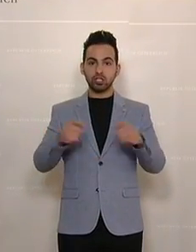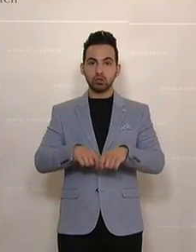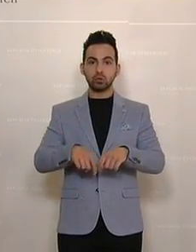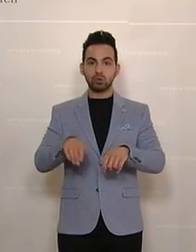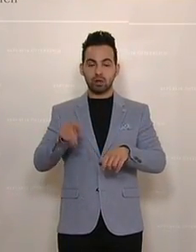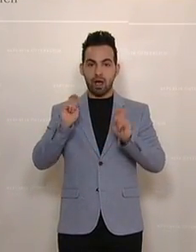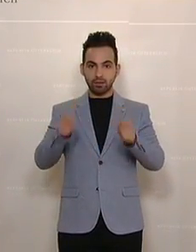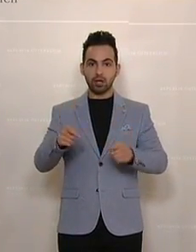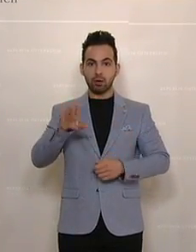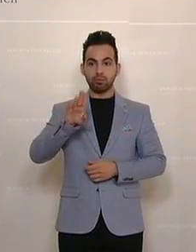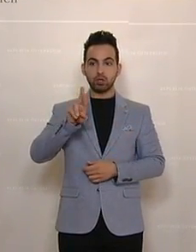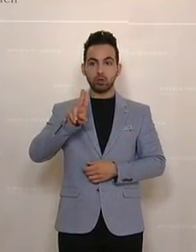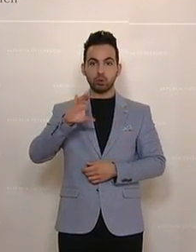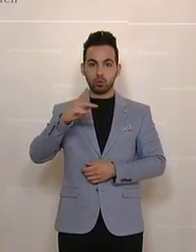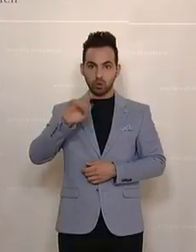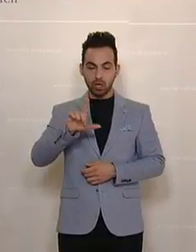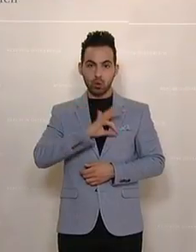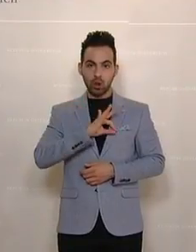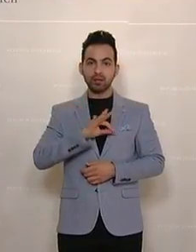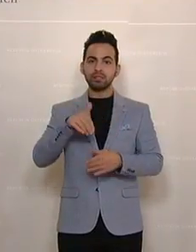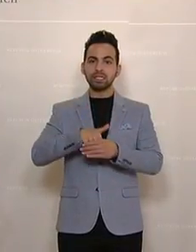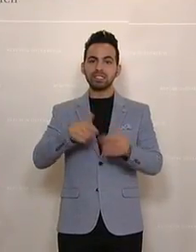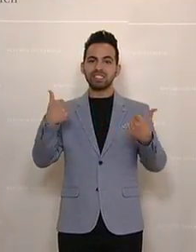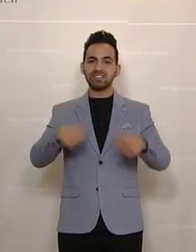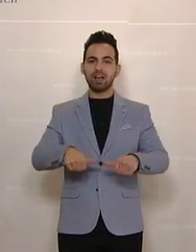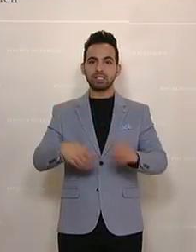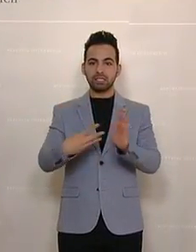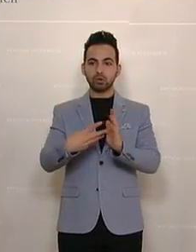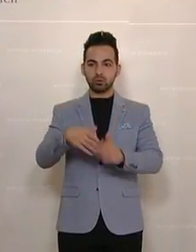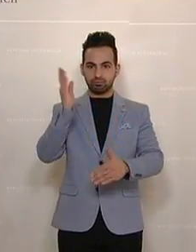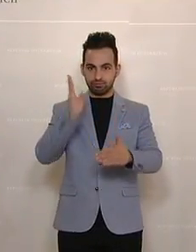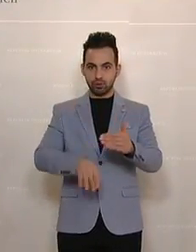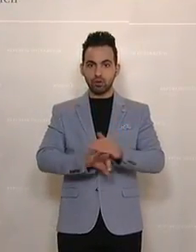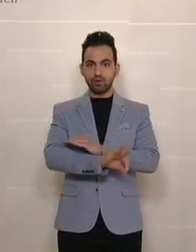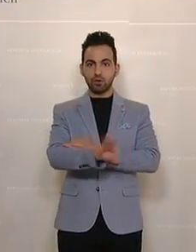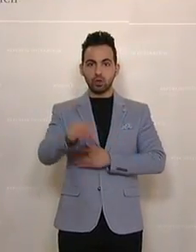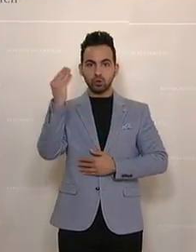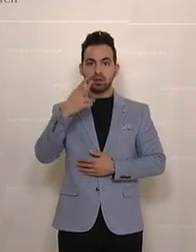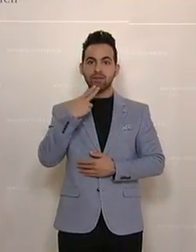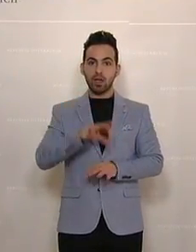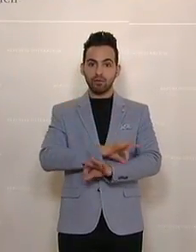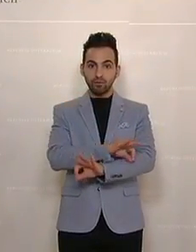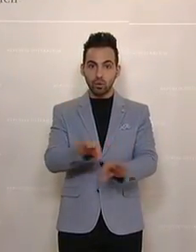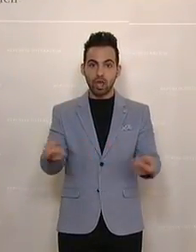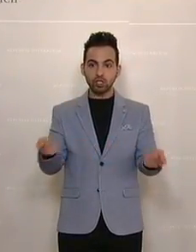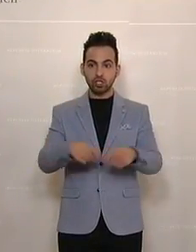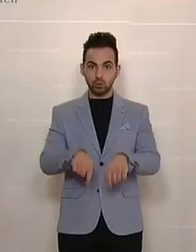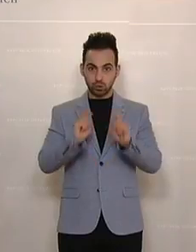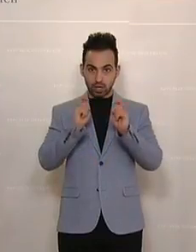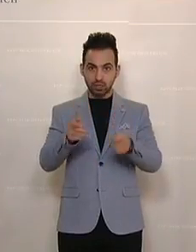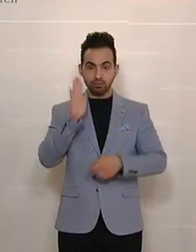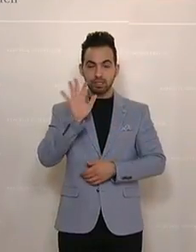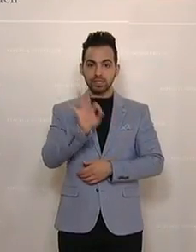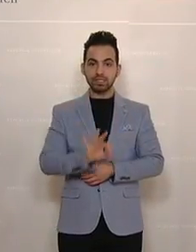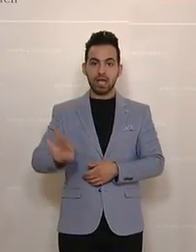Zur Umsetzung einen Zeitrahmen von zehn Jahren bis 2030. Deshalb auch der Name Agenda 2030 soll